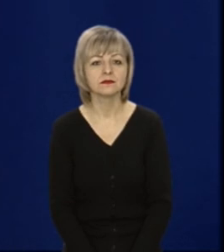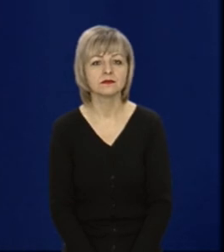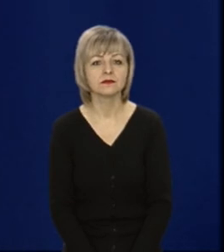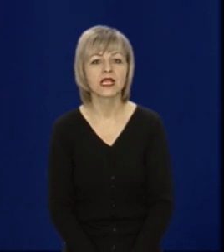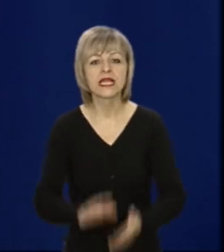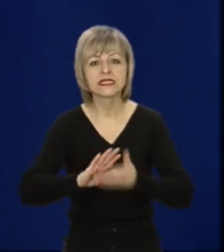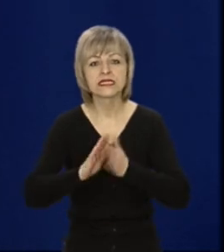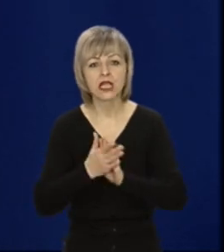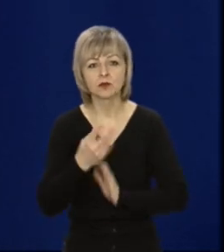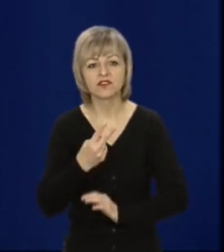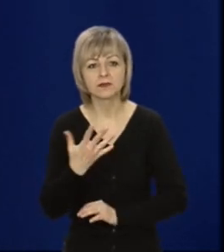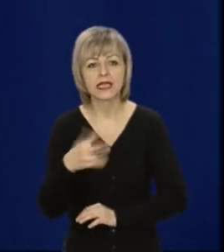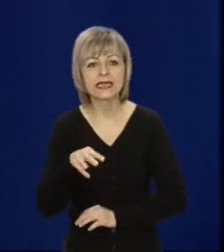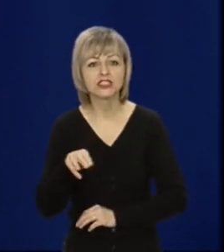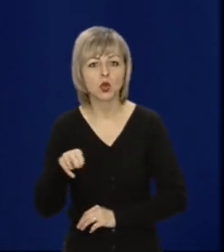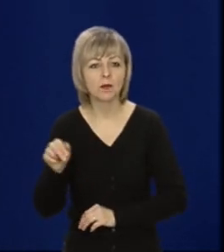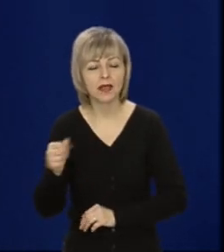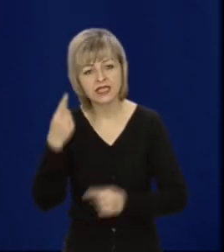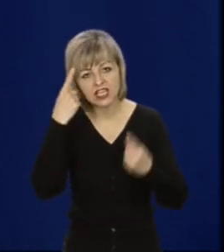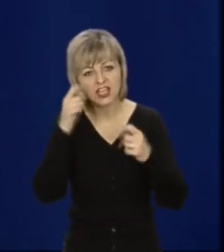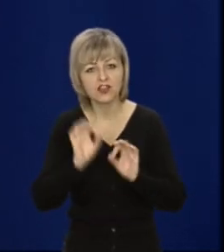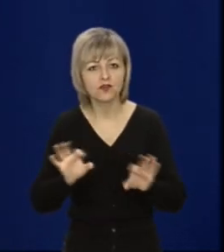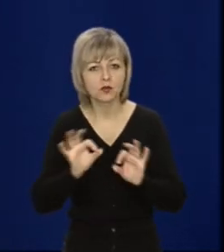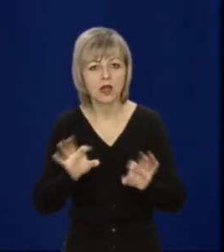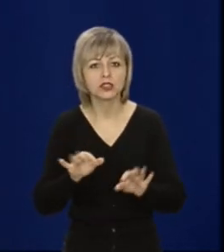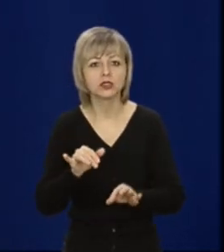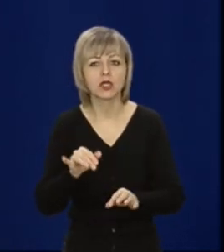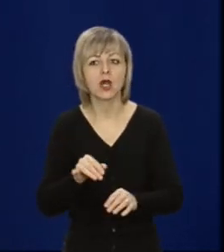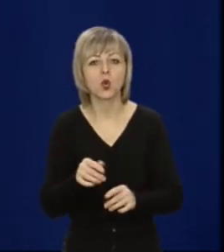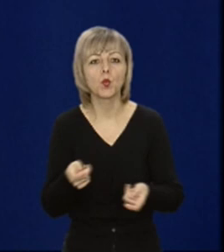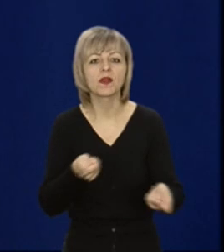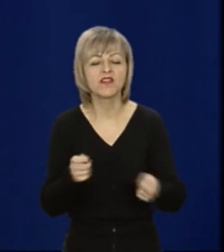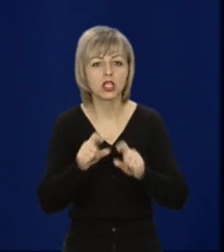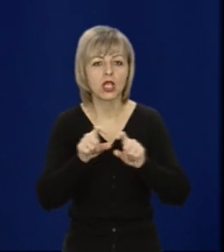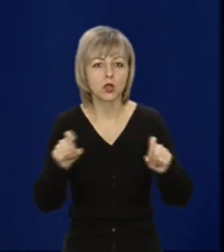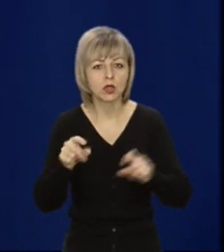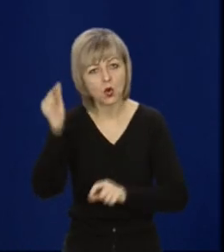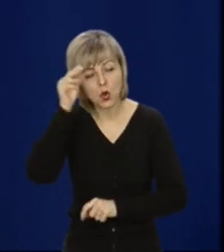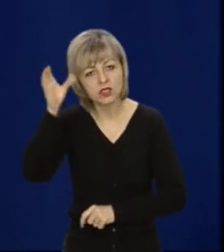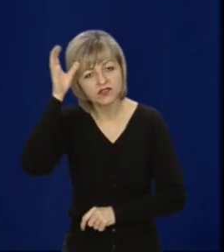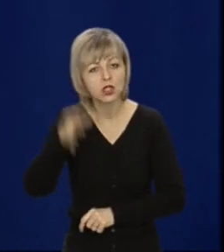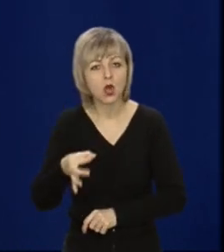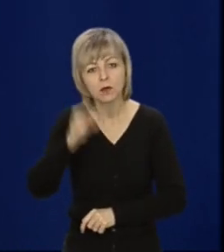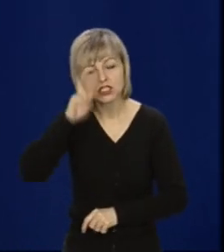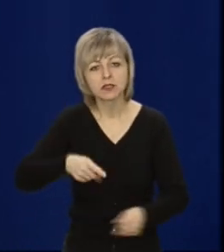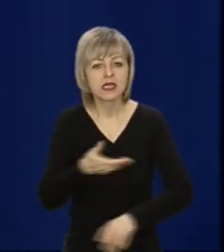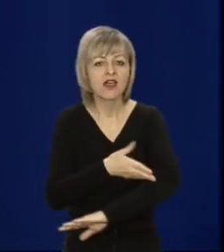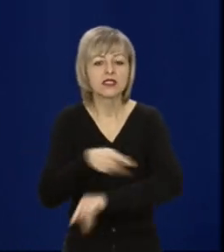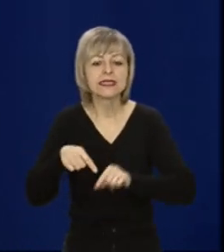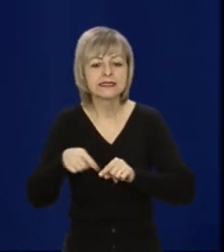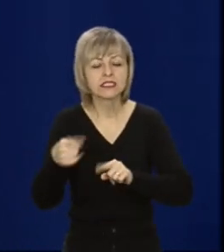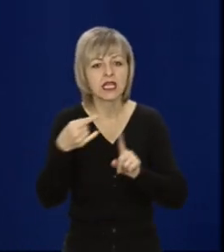Станом на 25 листопада, за інформацією управління освіти облдержадміністрації, на Волині на